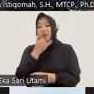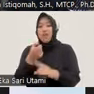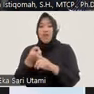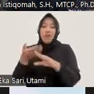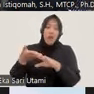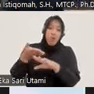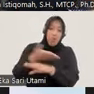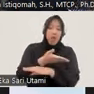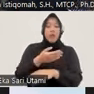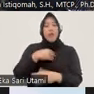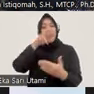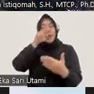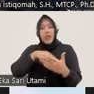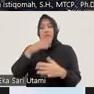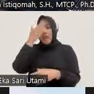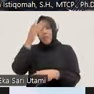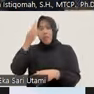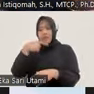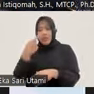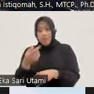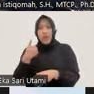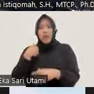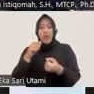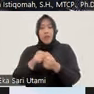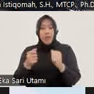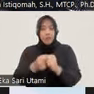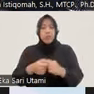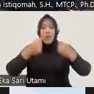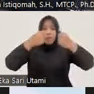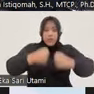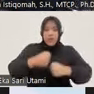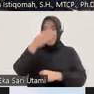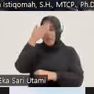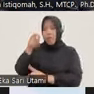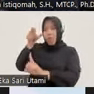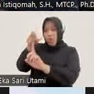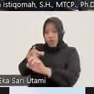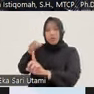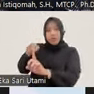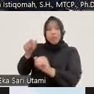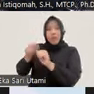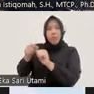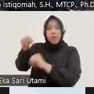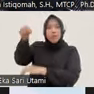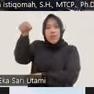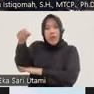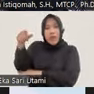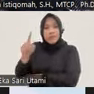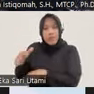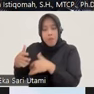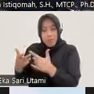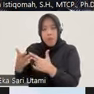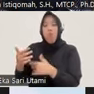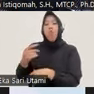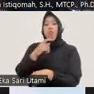misalnya kenapa sampai terjadi tindak pidana kenapa kemudian orang itu sampai berbuat jahat ya itu kan merupakan kompleksitas